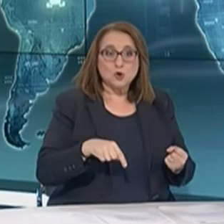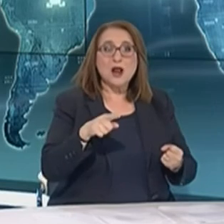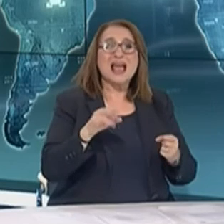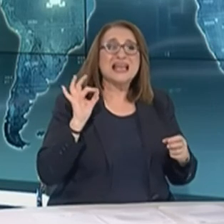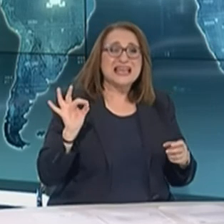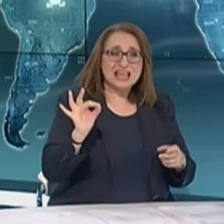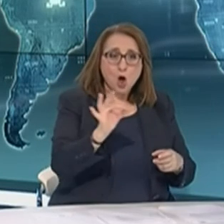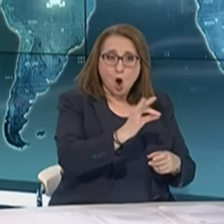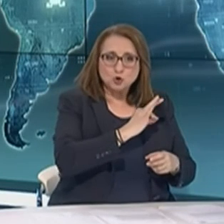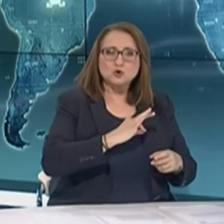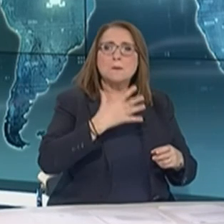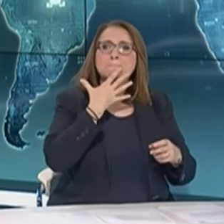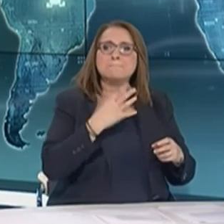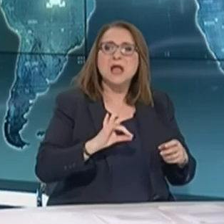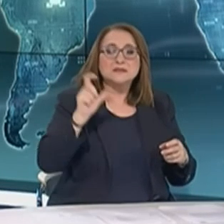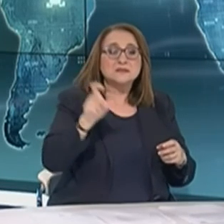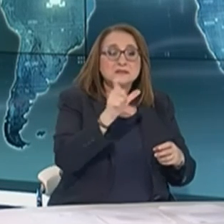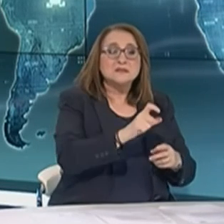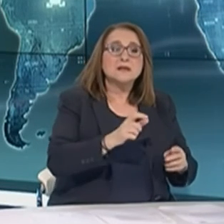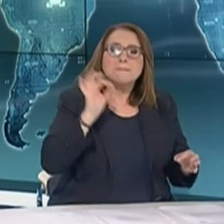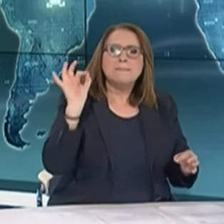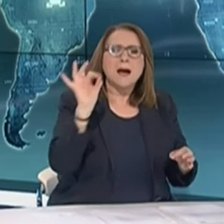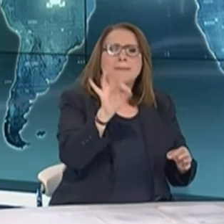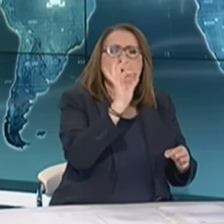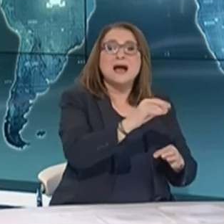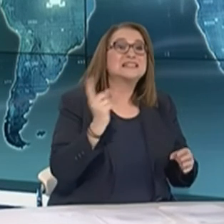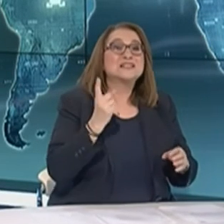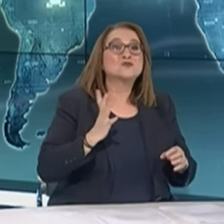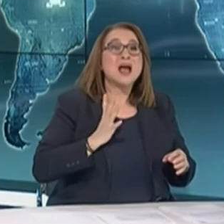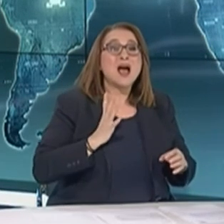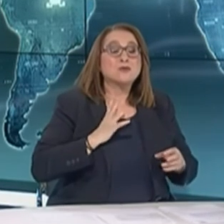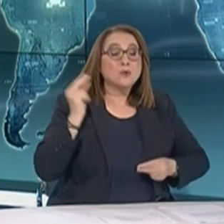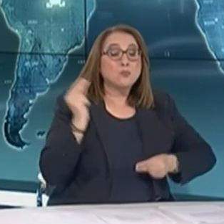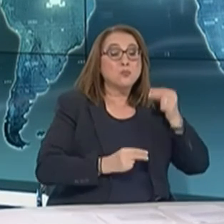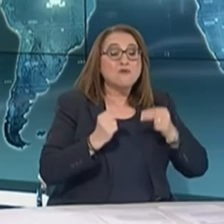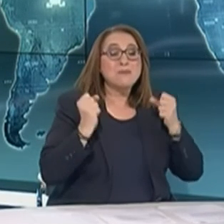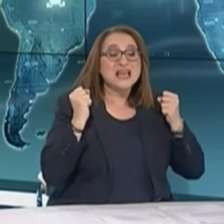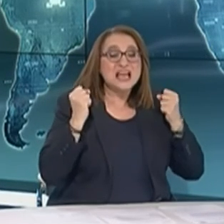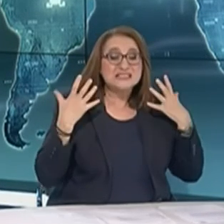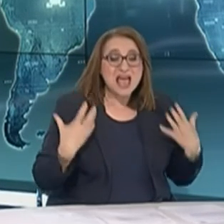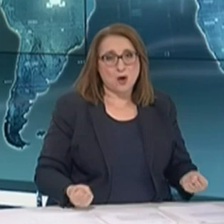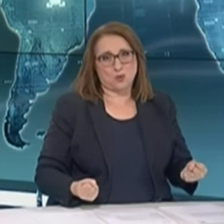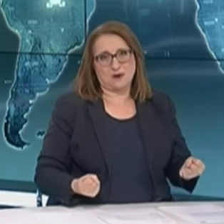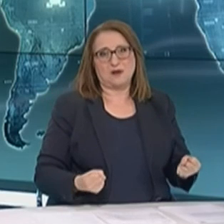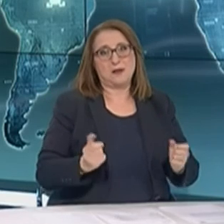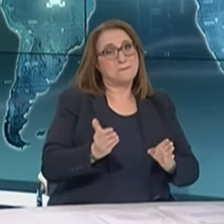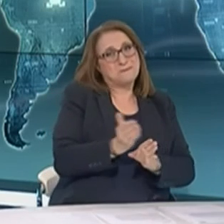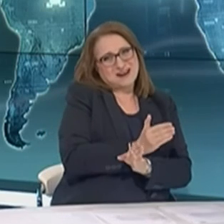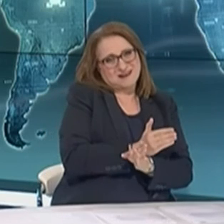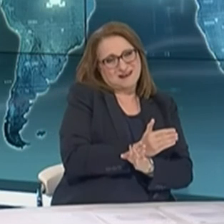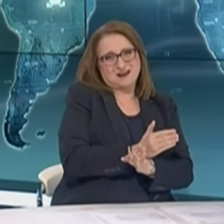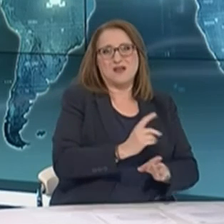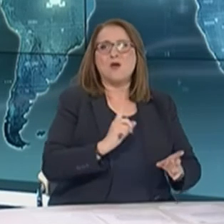συμπεριφέρεται κατά κόρον και αφορά άτομα με σοβαρά προβλήματα υγείας και κυρίως ηλικιωμένος. Γι' αυτό η προσοχή μας εκεί πρέπει να